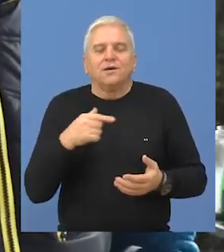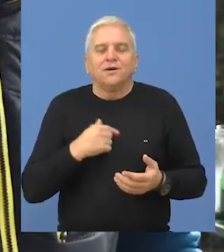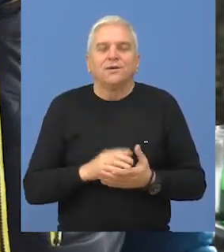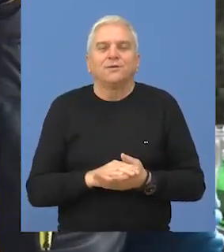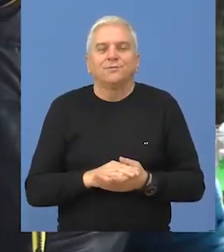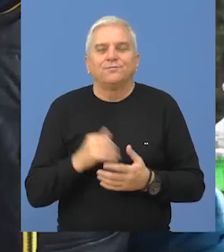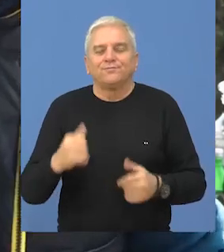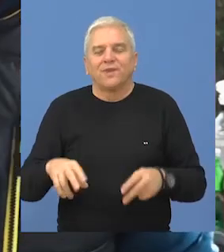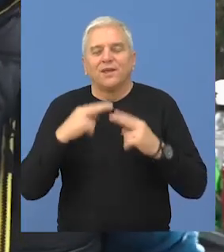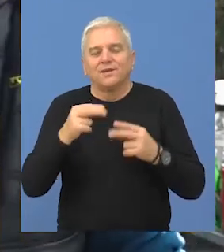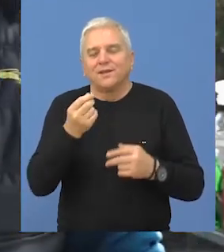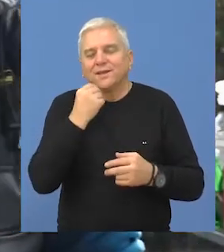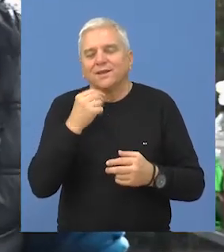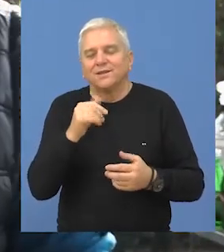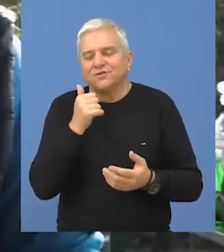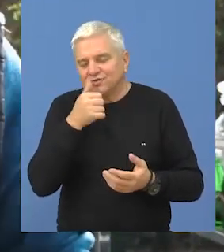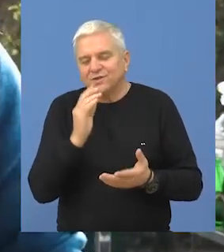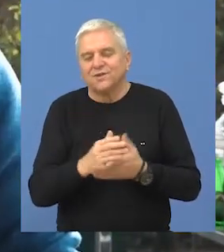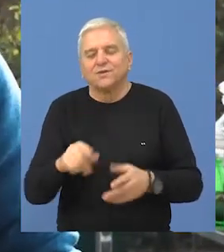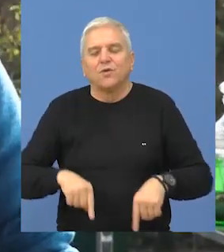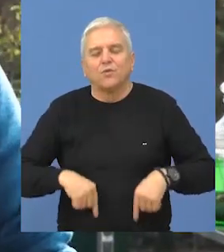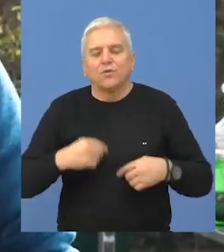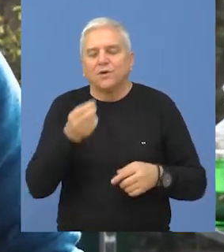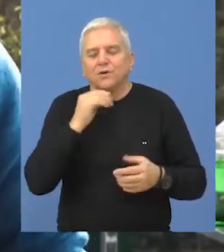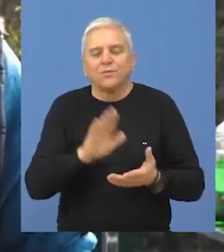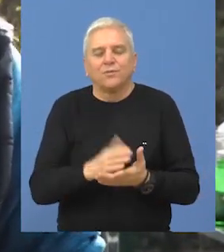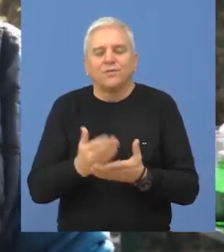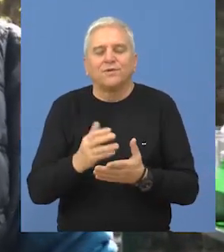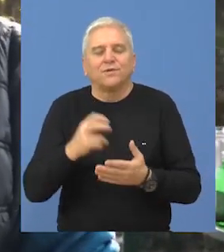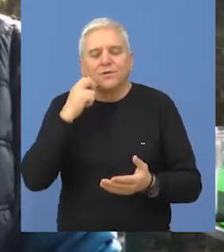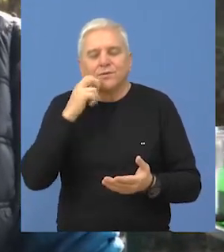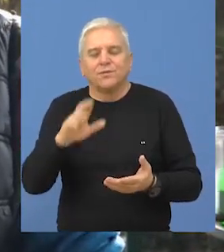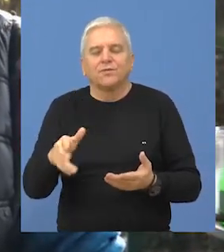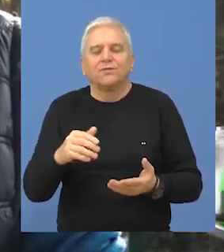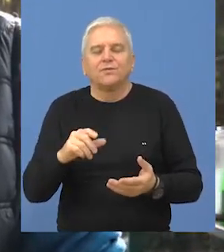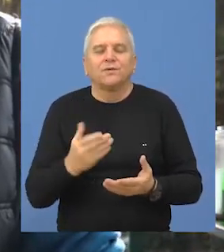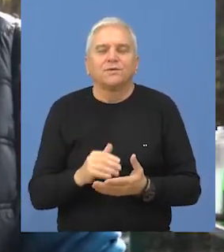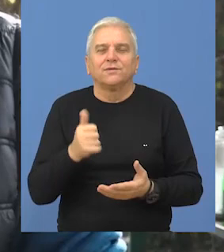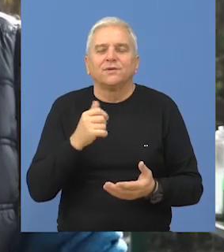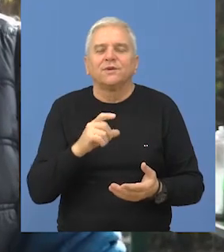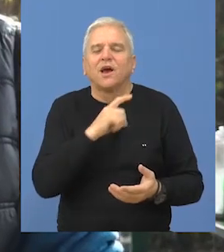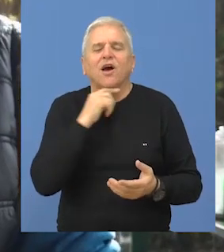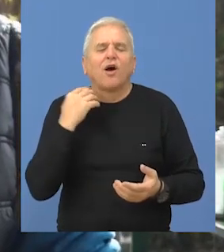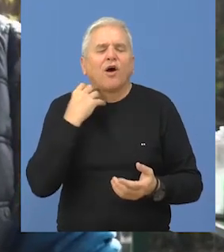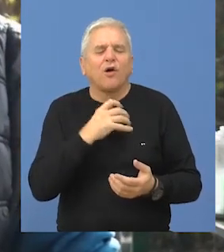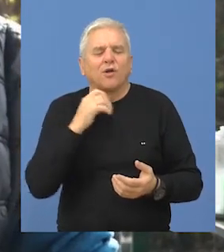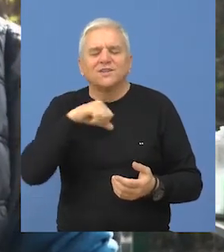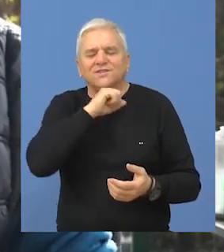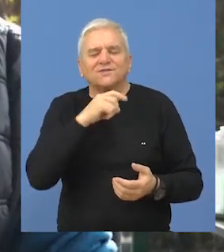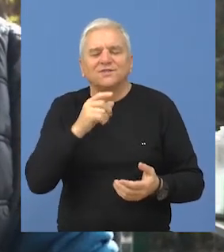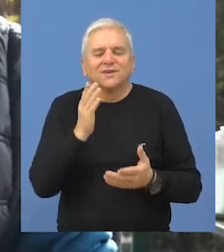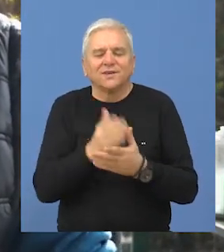na meni doručak, pečena mesa, to su uglavnom graonik,